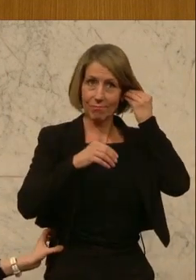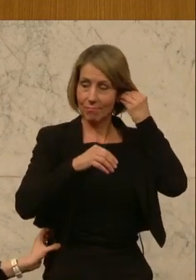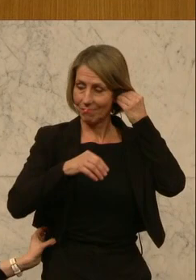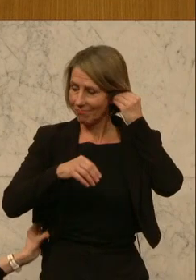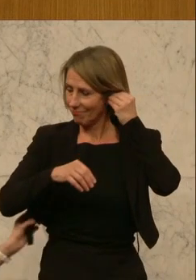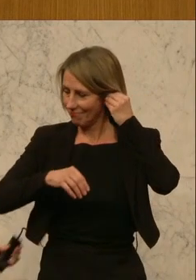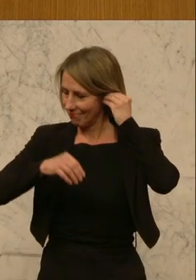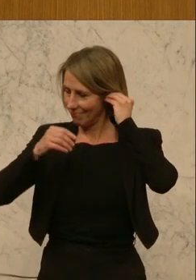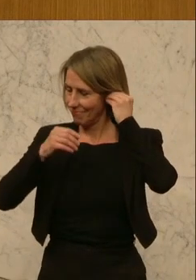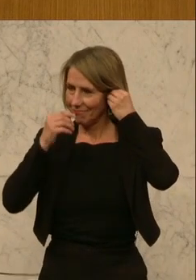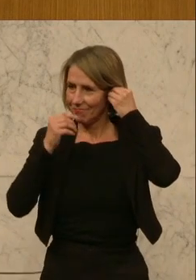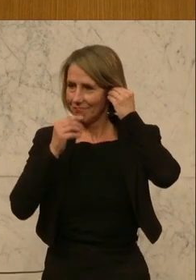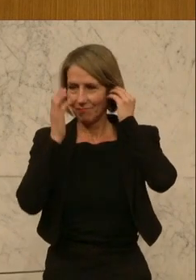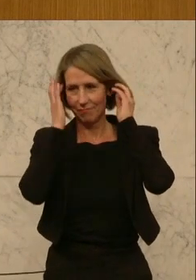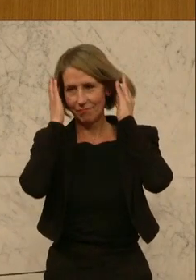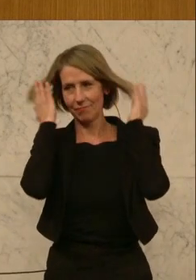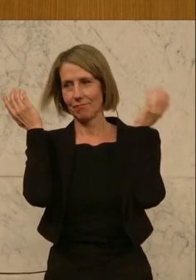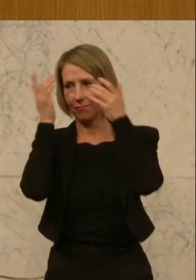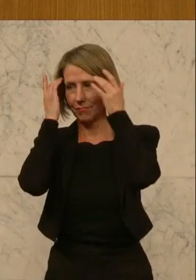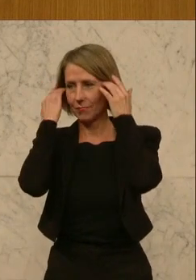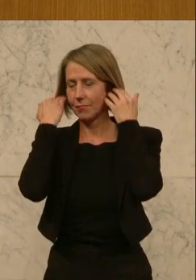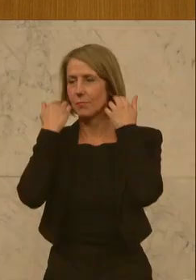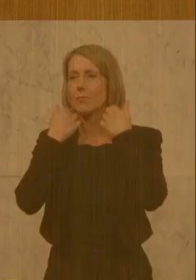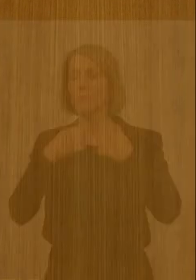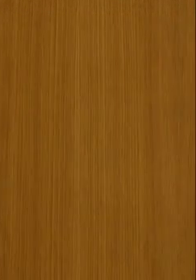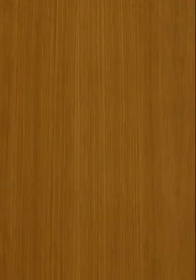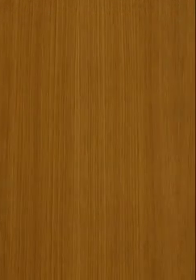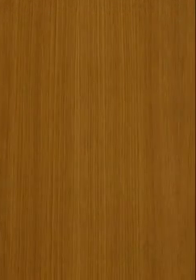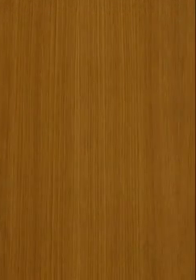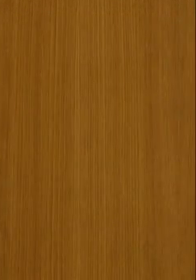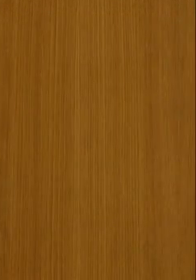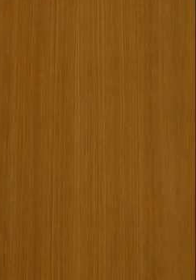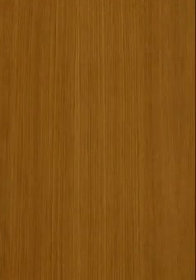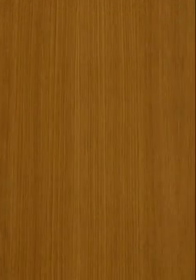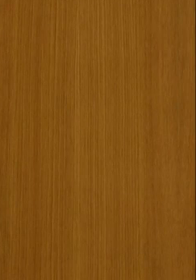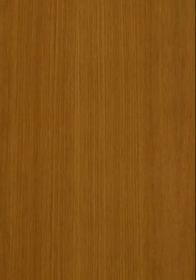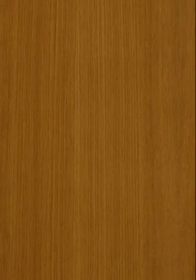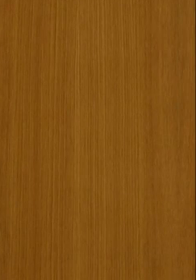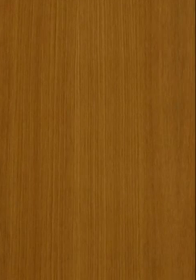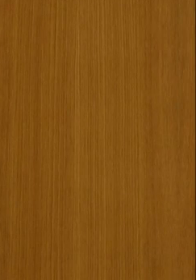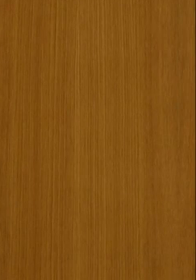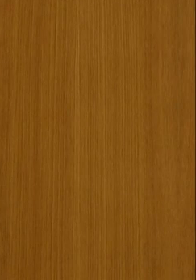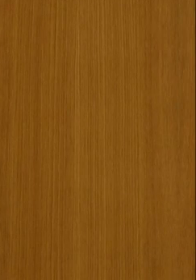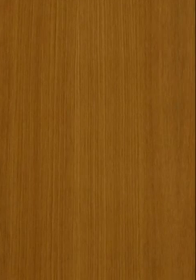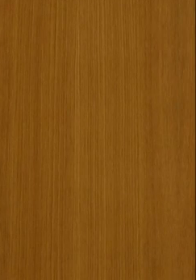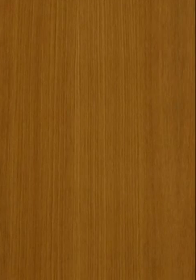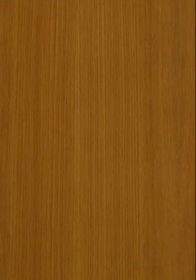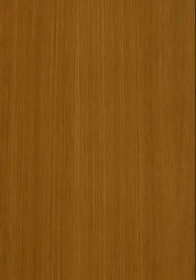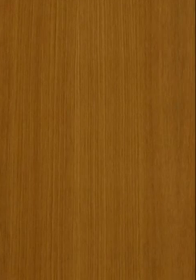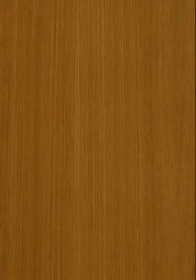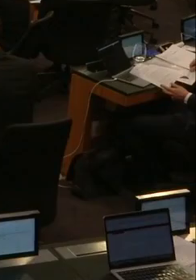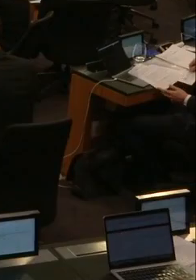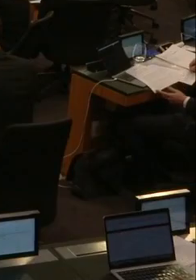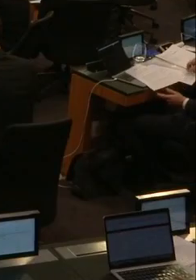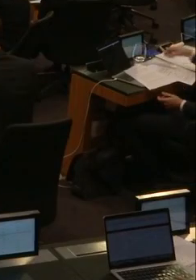eineinhalb Stunden nach Beginn der Diskussion noch immer keine Klarheit hat. Herr Bundesminister, die einfache Frage, wie viel der ausgewiesenen Verluste der